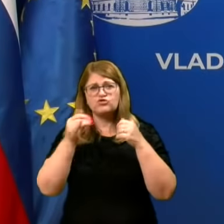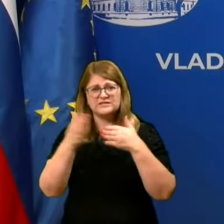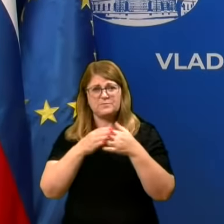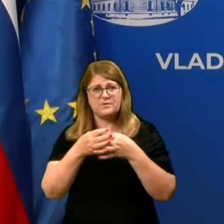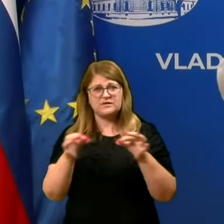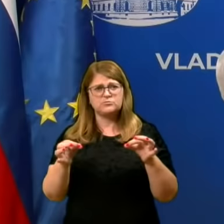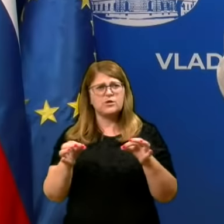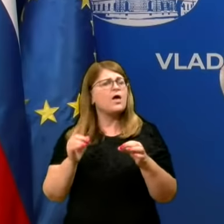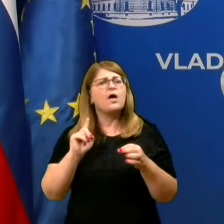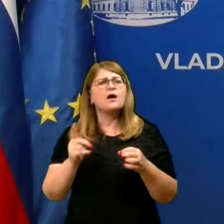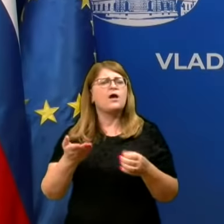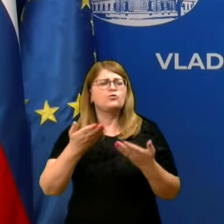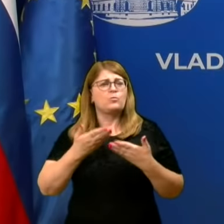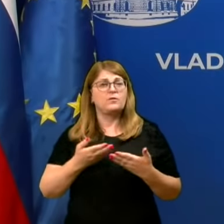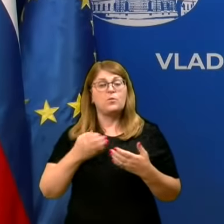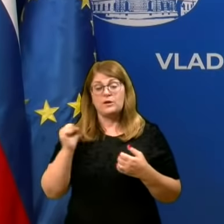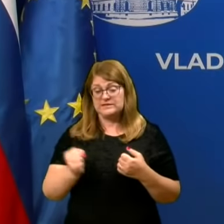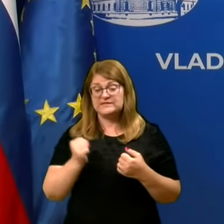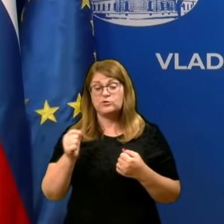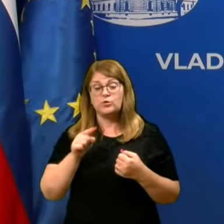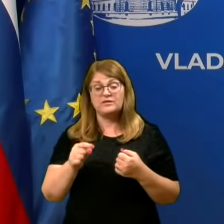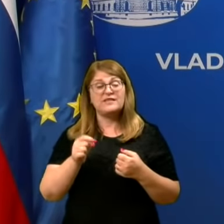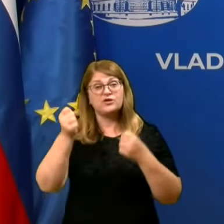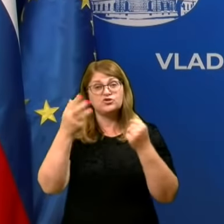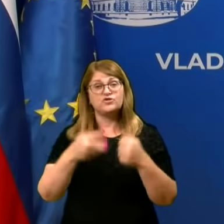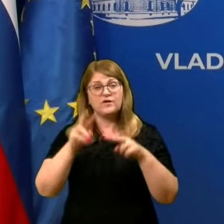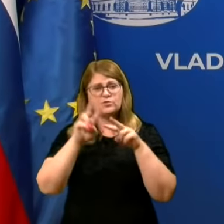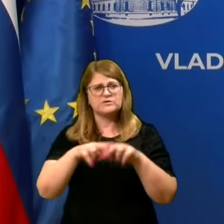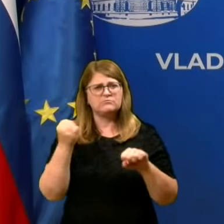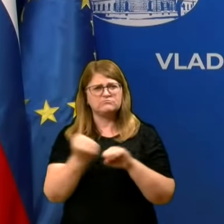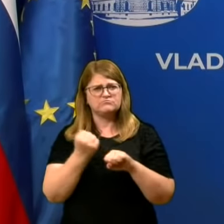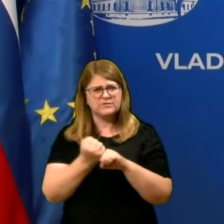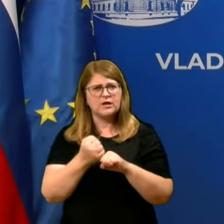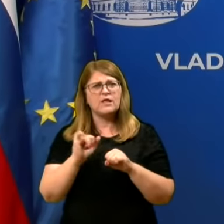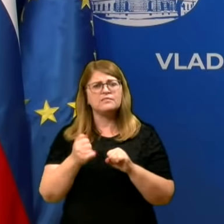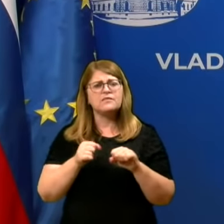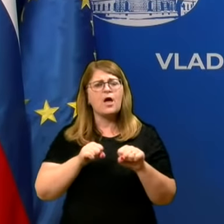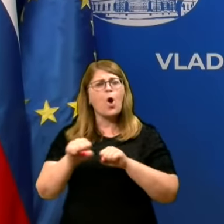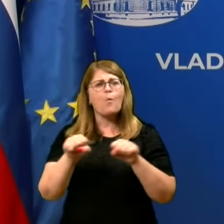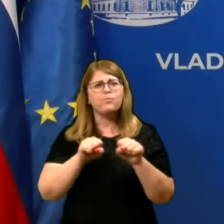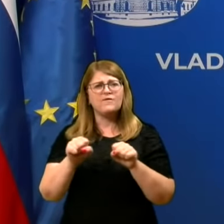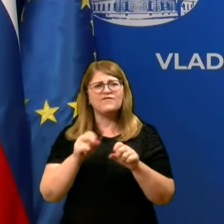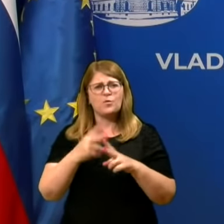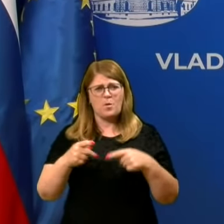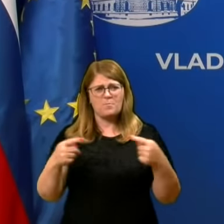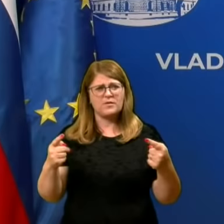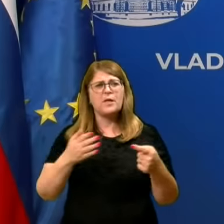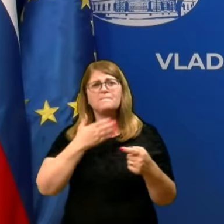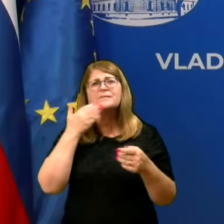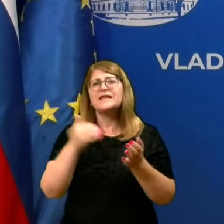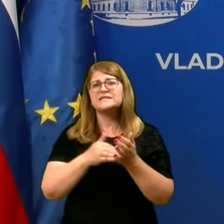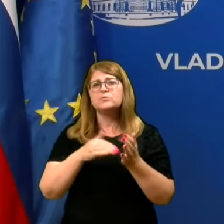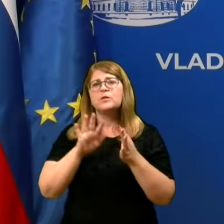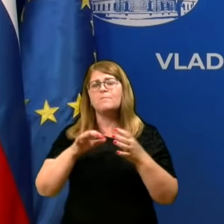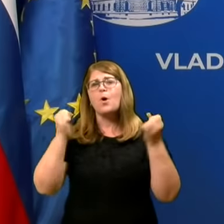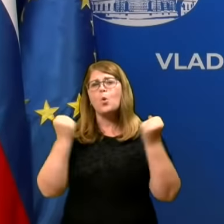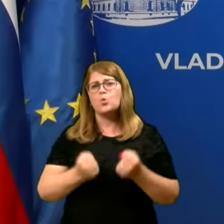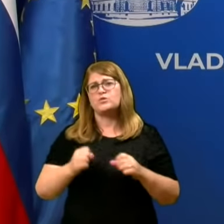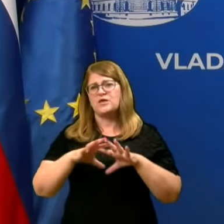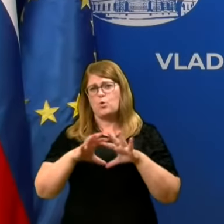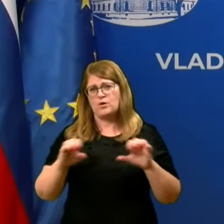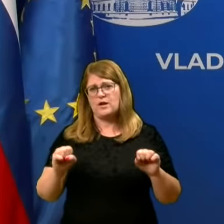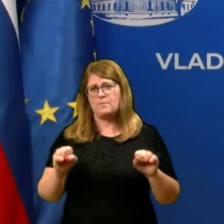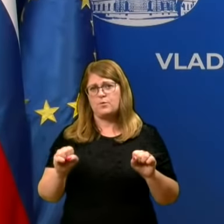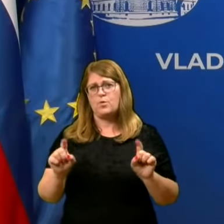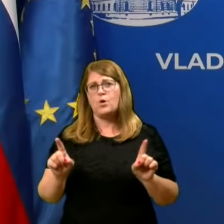dosežemo? Dosežemo to, da držimo te številke stabilne, da uspemo obvladovat epidemijo brez potrebe po drastičnih ukrepih, kot